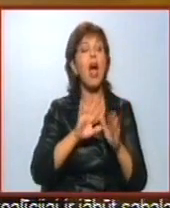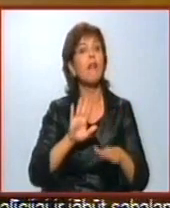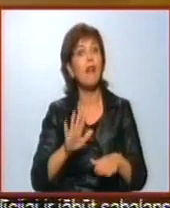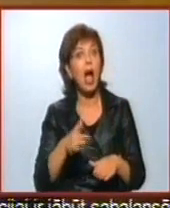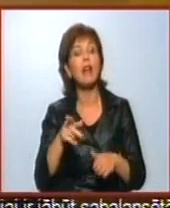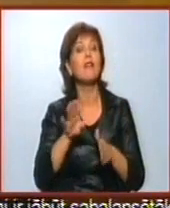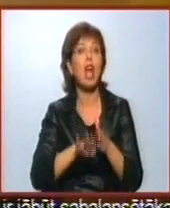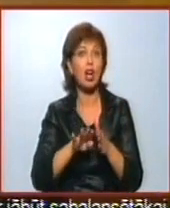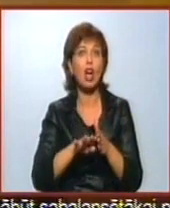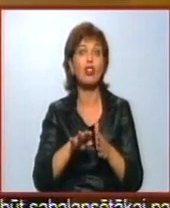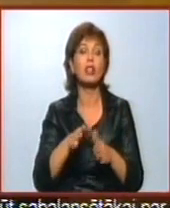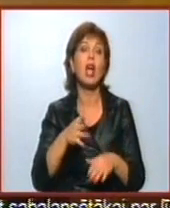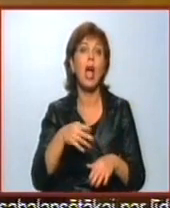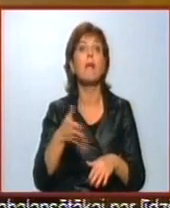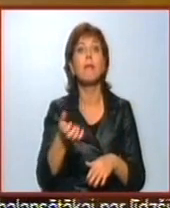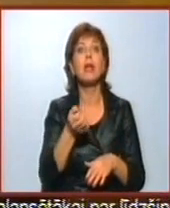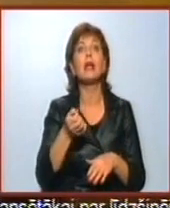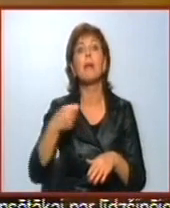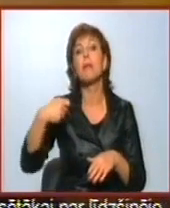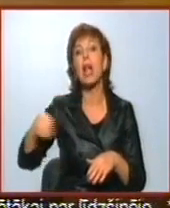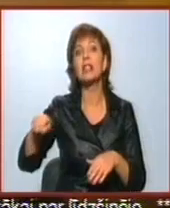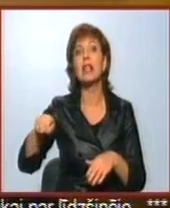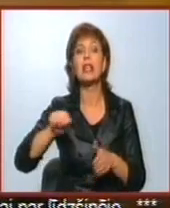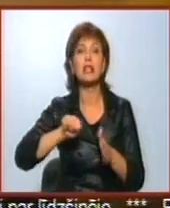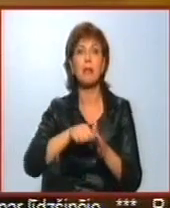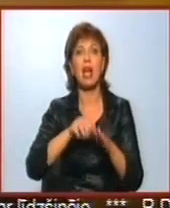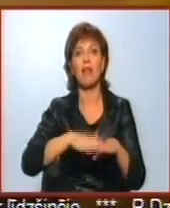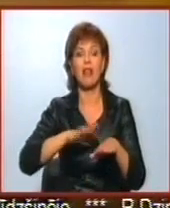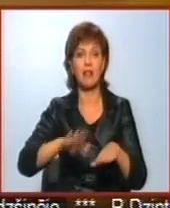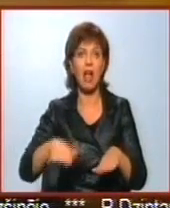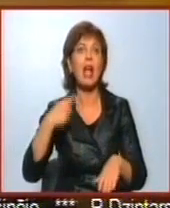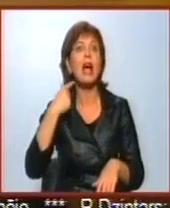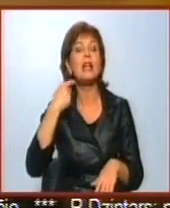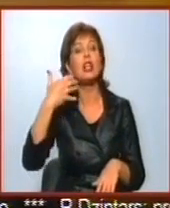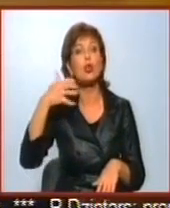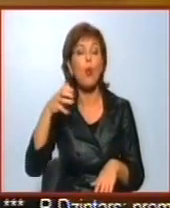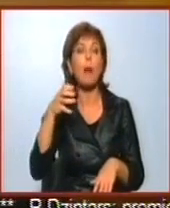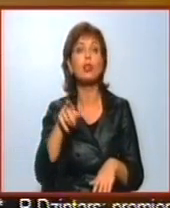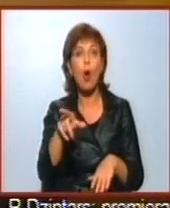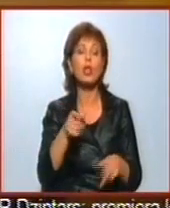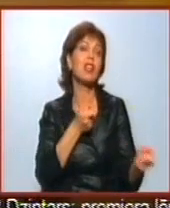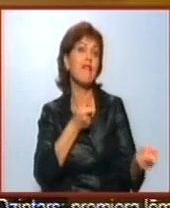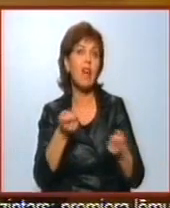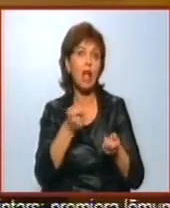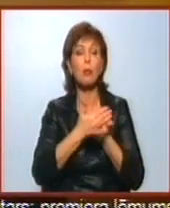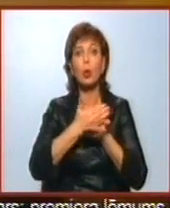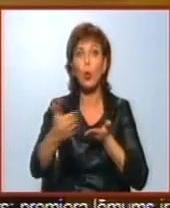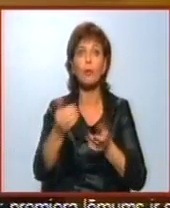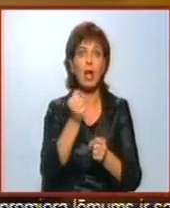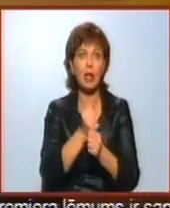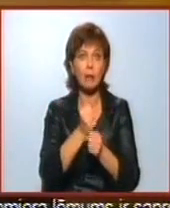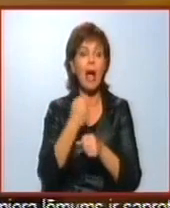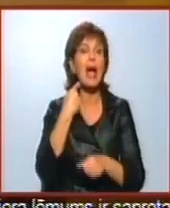lai vienkši lēmums, kad bija pieņemts prezidentas piedēm dēļ. Rīgas domas policija, Rīgas domas vadība turpina savu darbu,